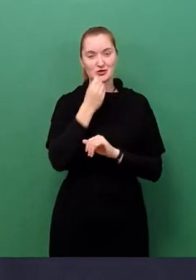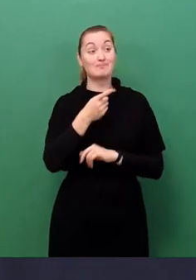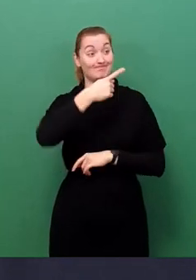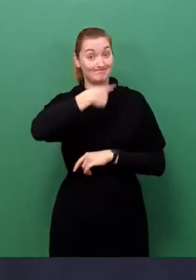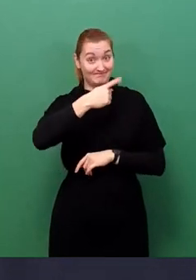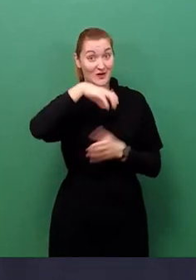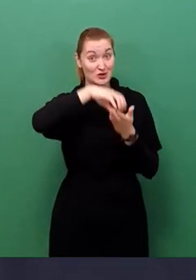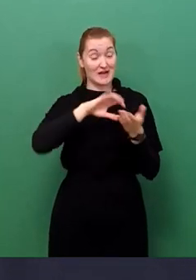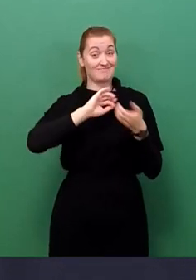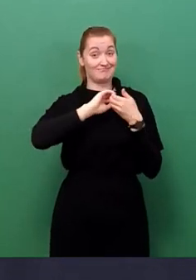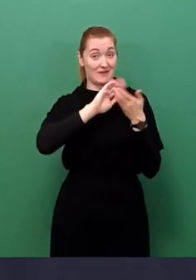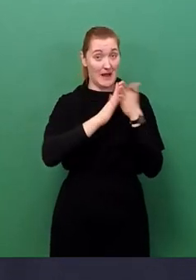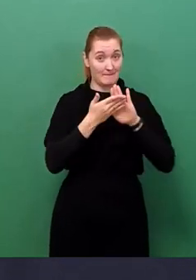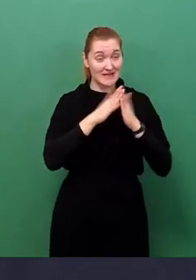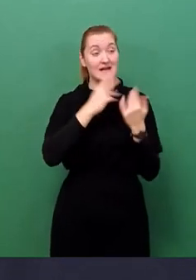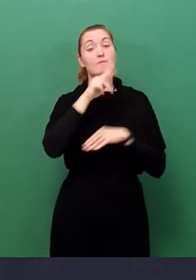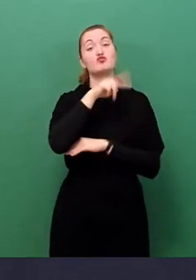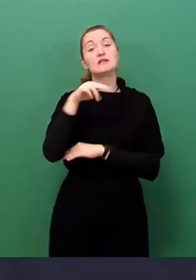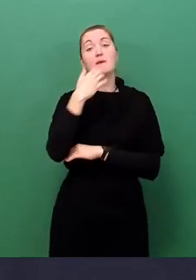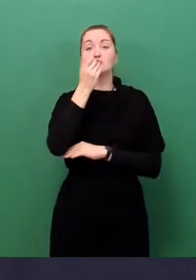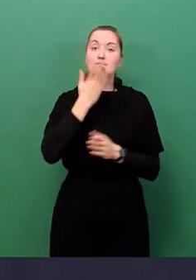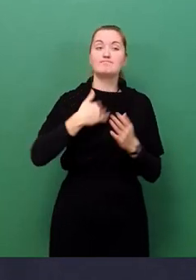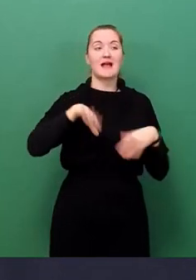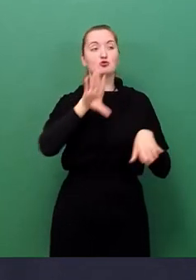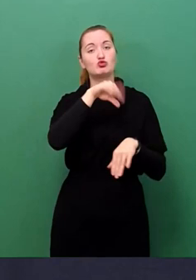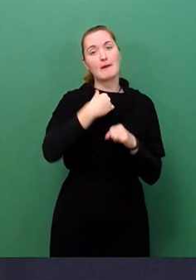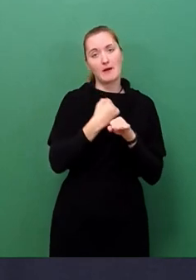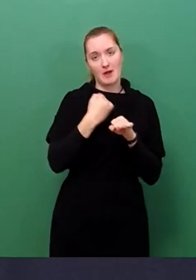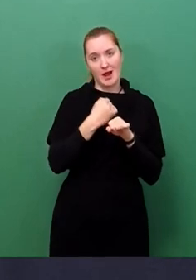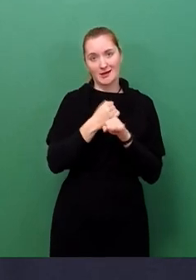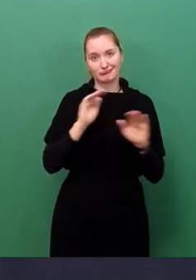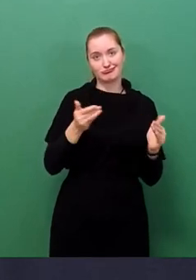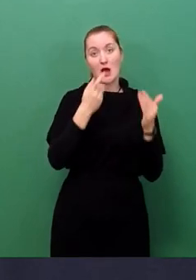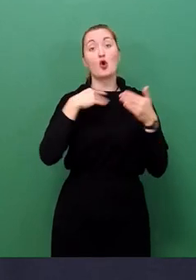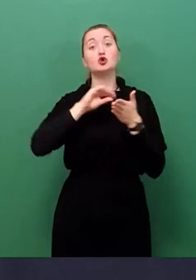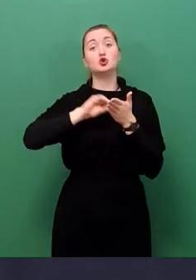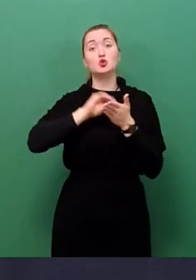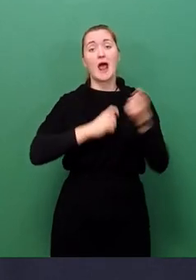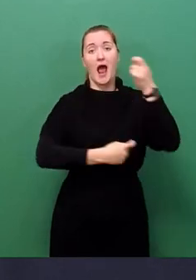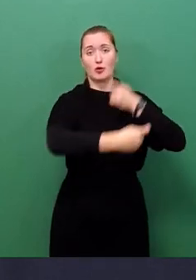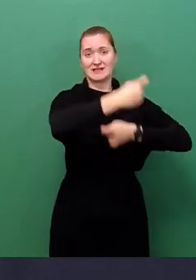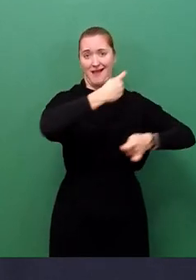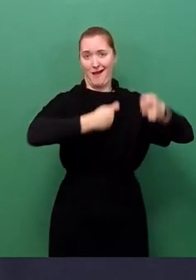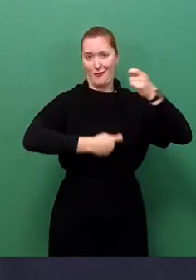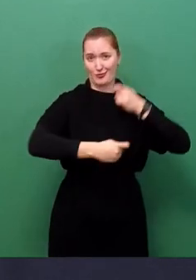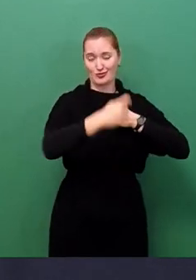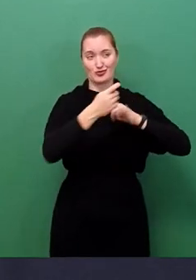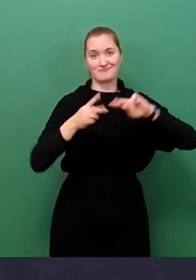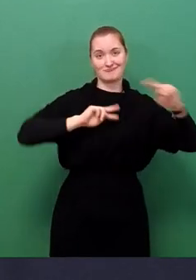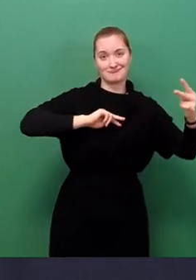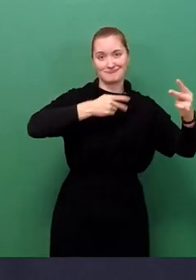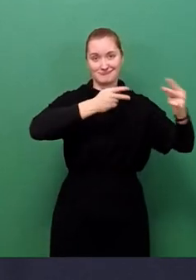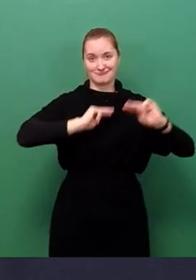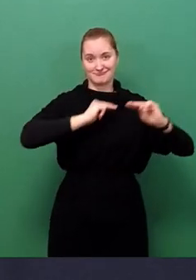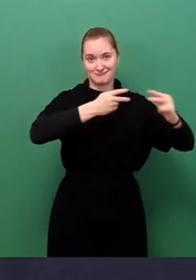den Museen eine stärkere Zusammenarbeit zu versieren. Gleichzeitig soll der Schüleraustausch zwischen uns deutlich intensiviert werden.